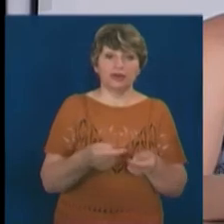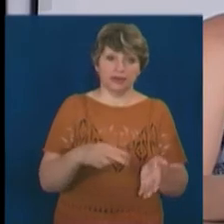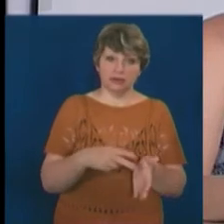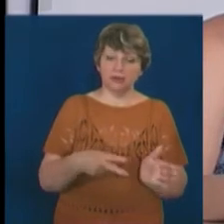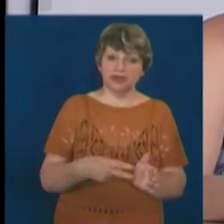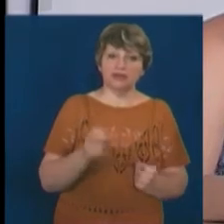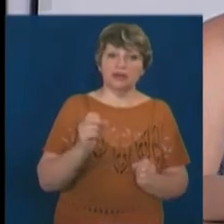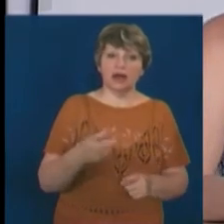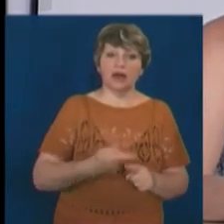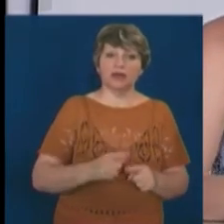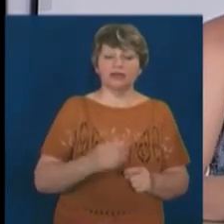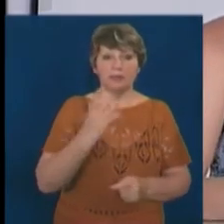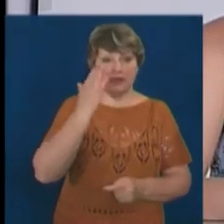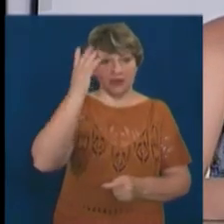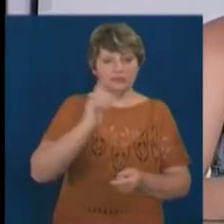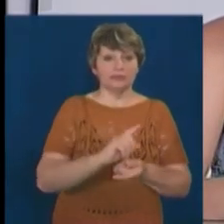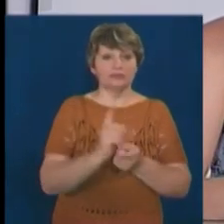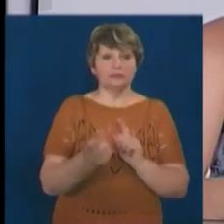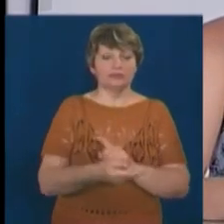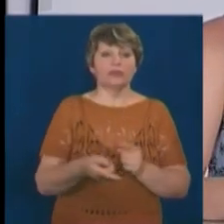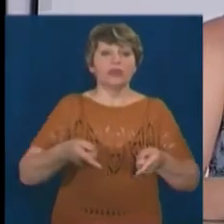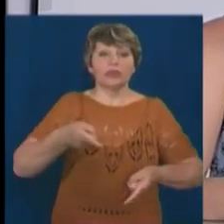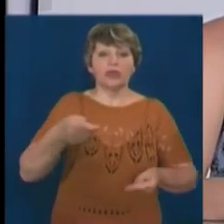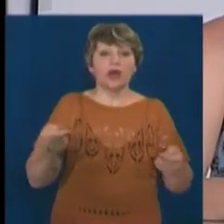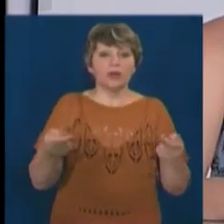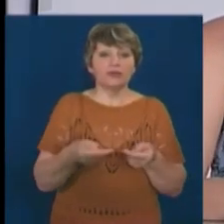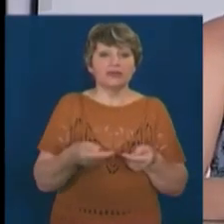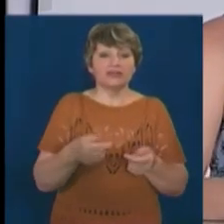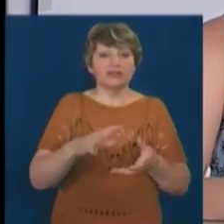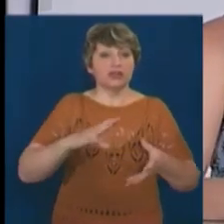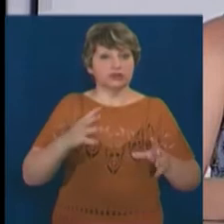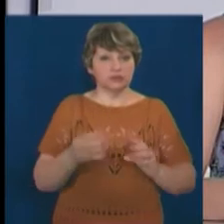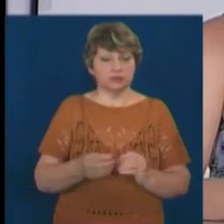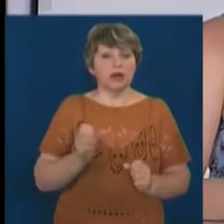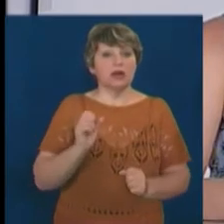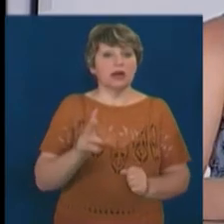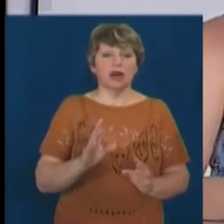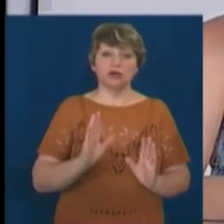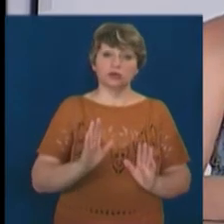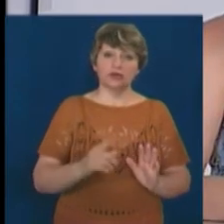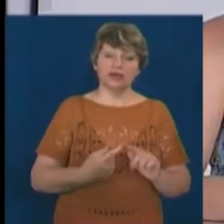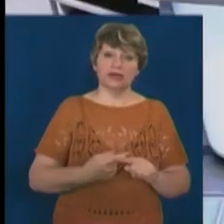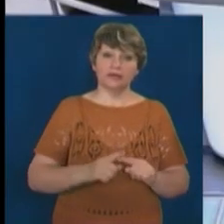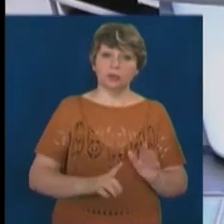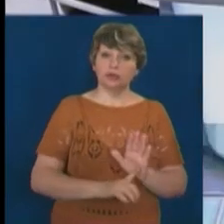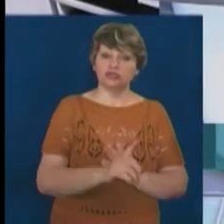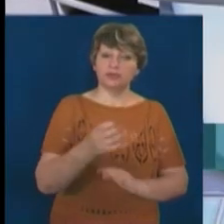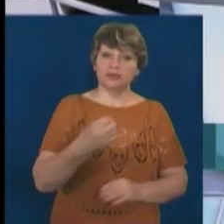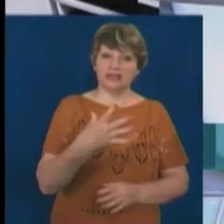цю мрію, власне, через дію перетворити на конкретний результат. Щодо того, як все починалося, у 2015 році,